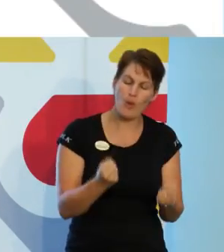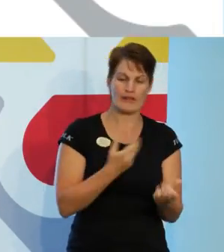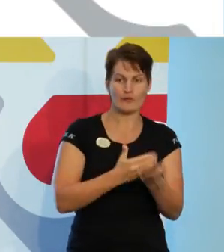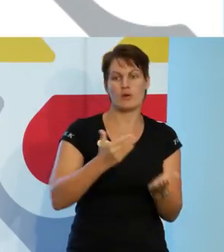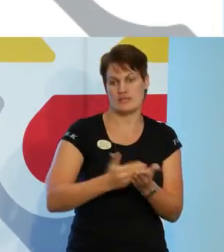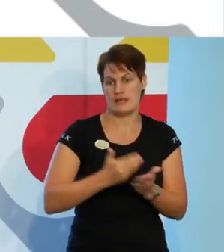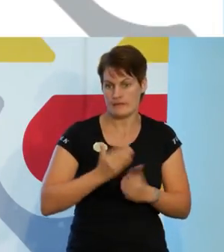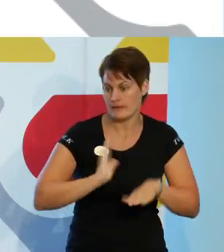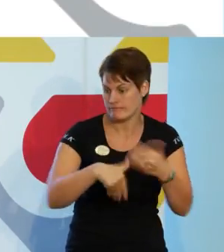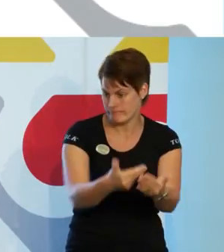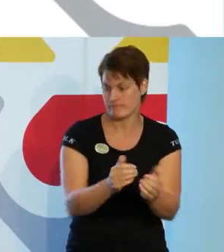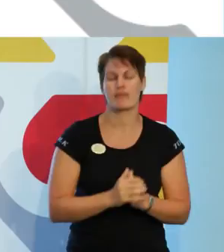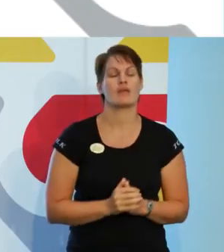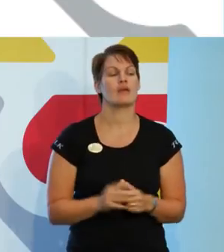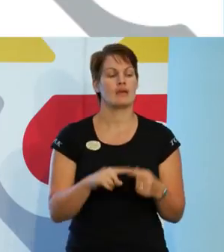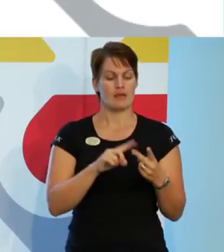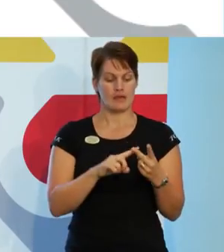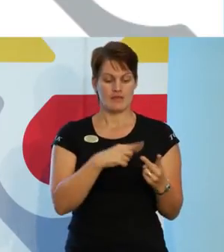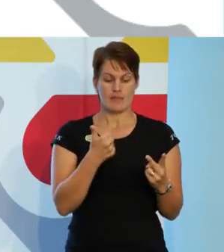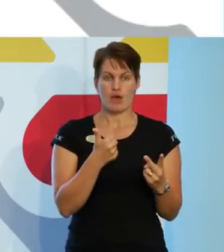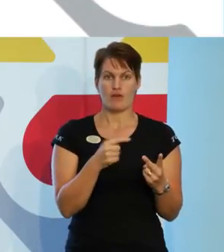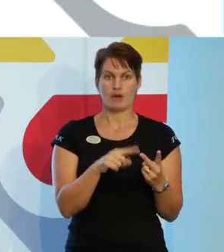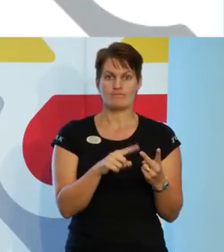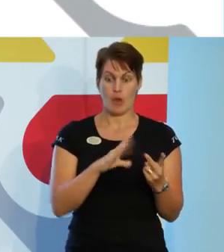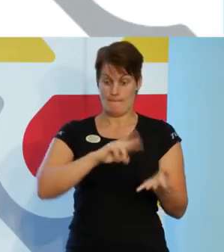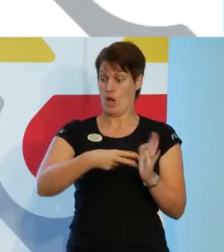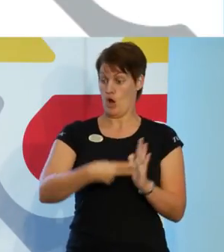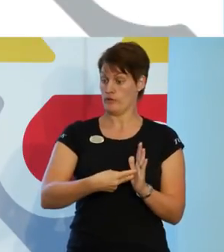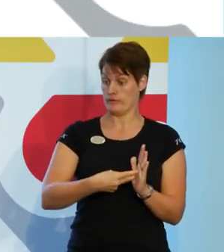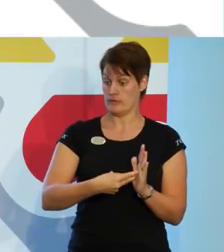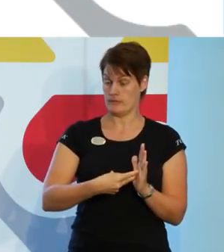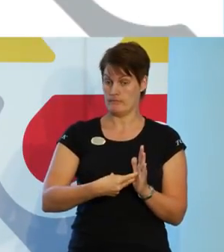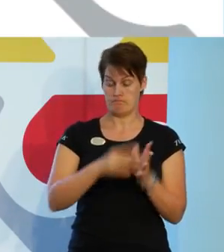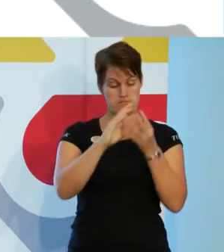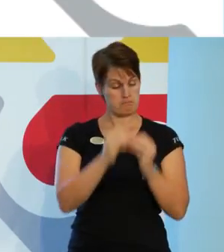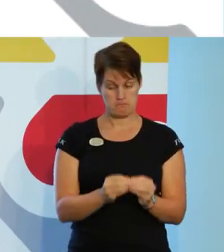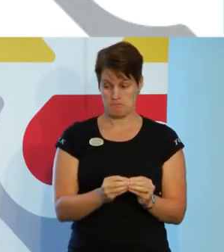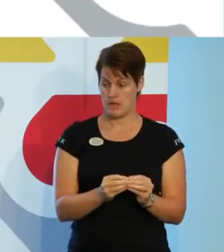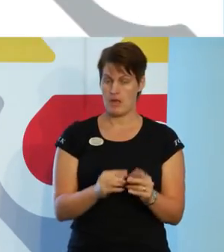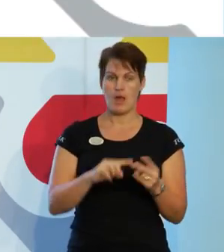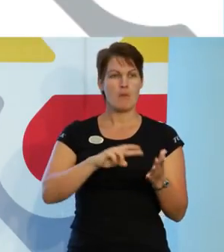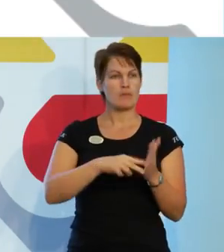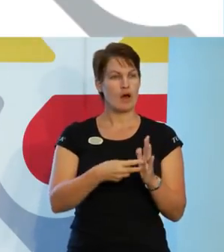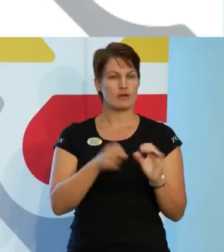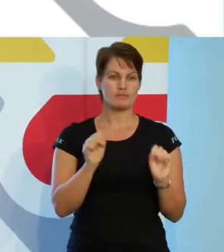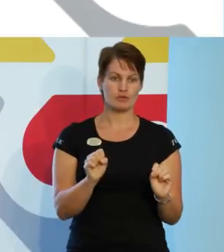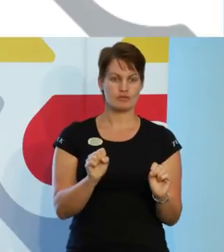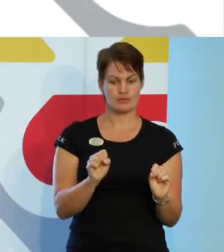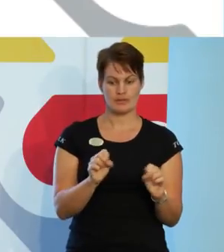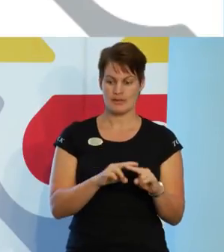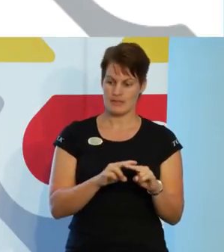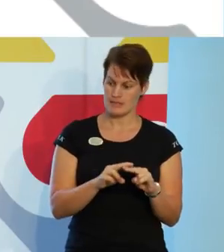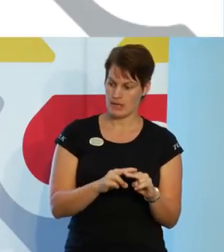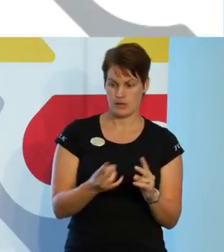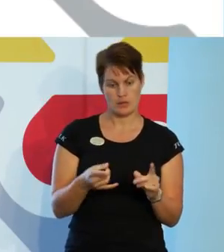arbetet. Vi behöver formulera en plan. Planen ska vara orienterad